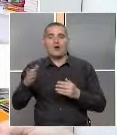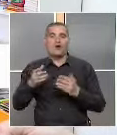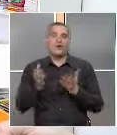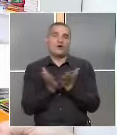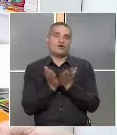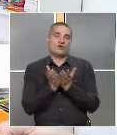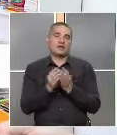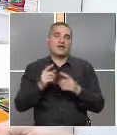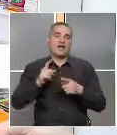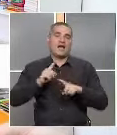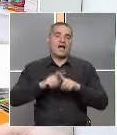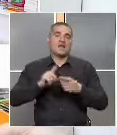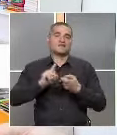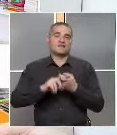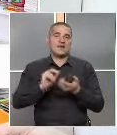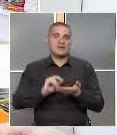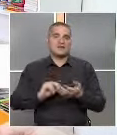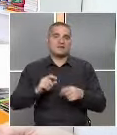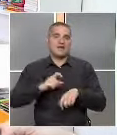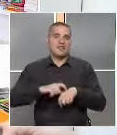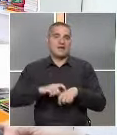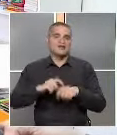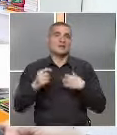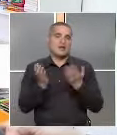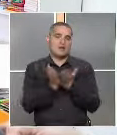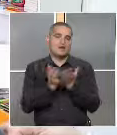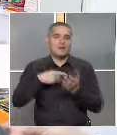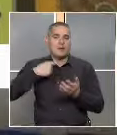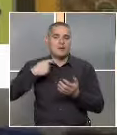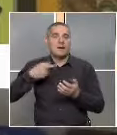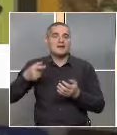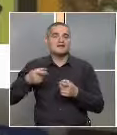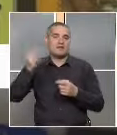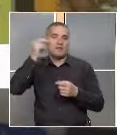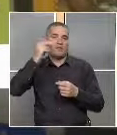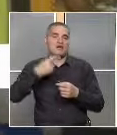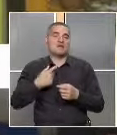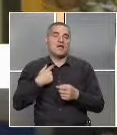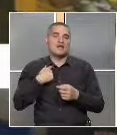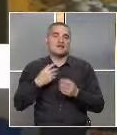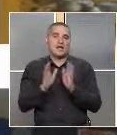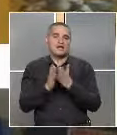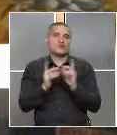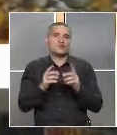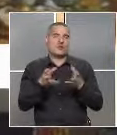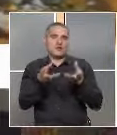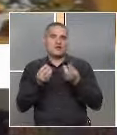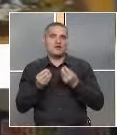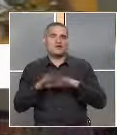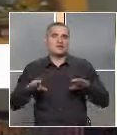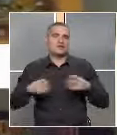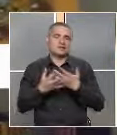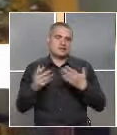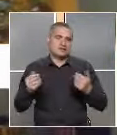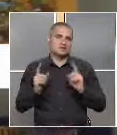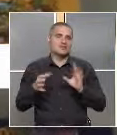Тъй като Ханс Кристиан е писал на датски, но ние си прочетохме приказката на български язик. Книгите, които привлича децата са различни,